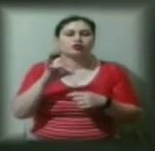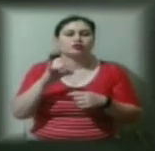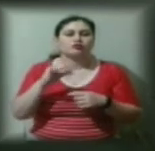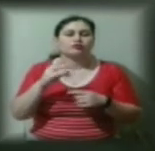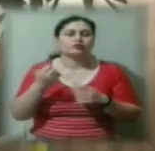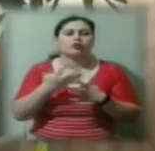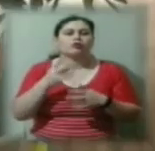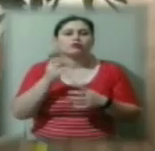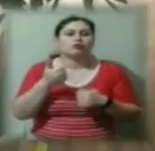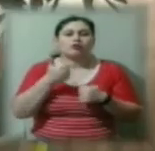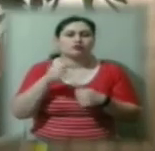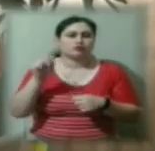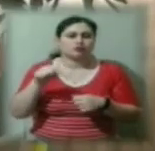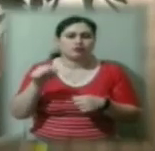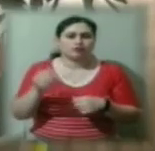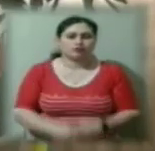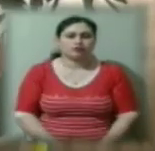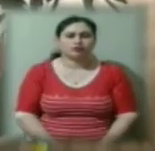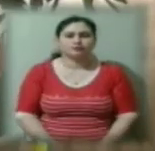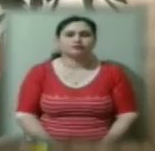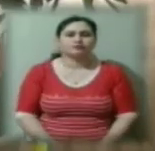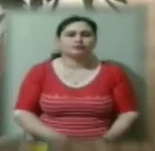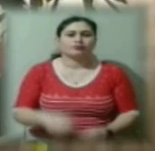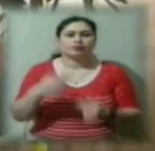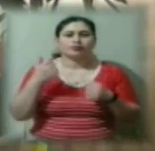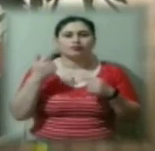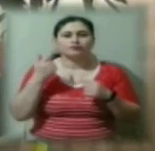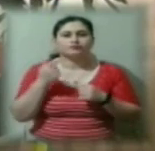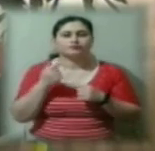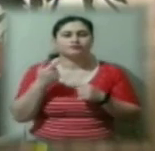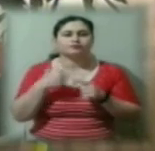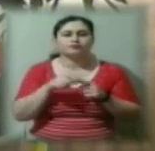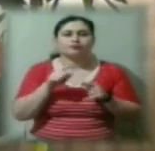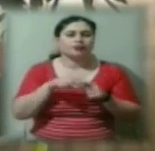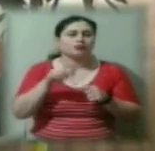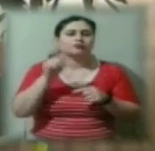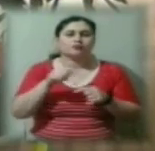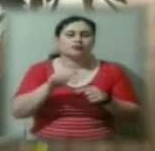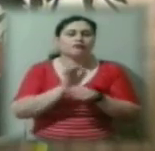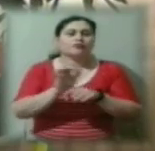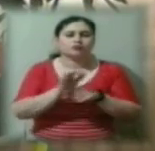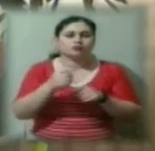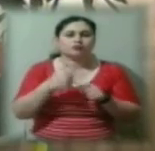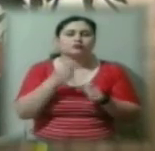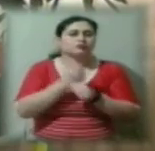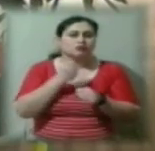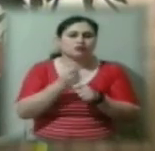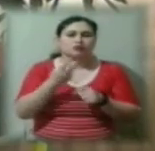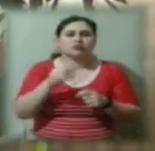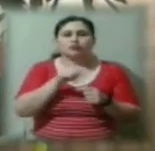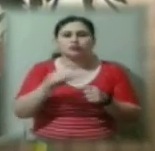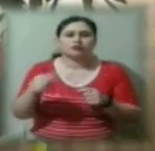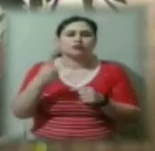самогоні. Сивушні масла. Цей самогон готувається на протязі двох-трьох суток,